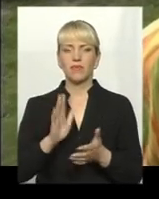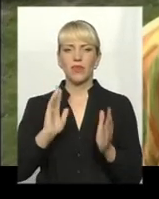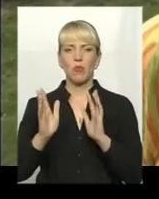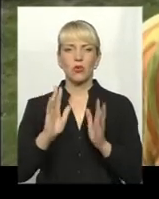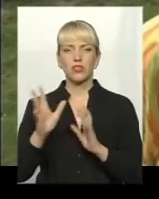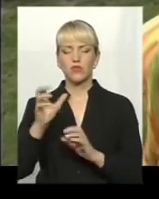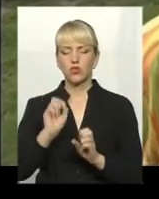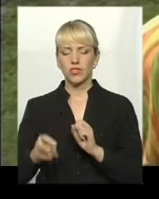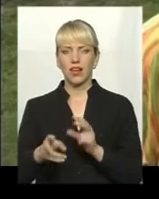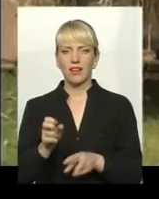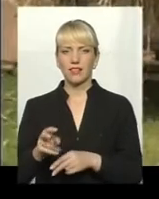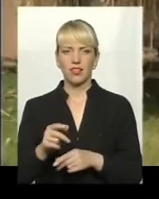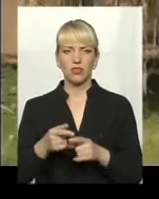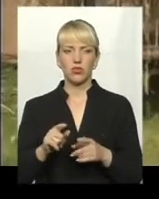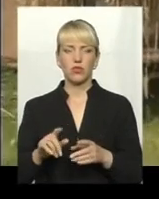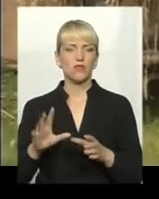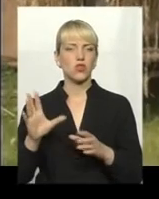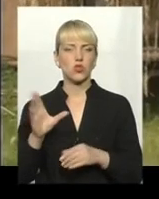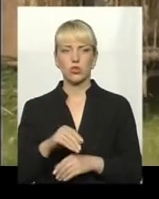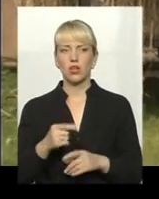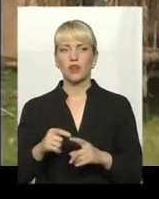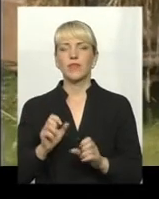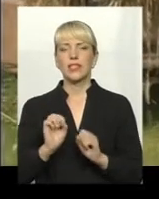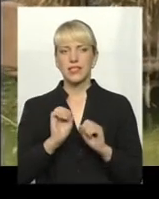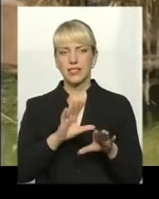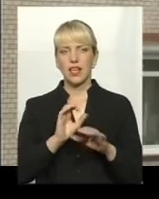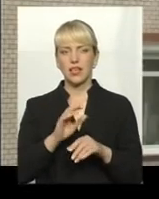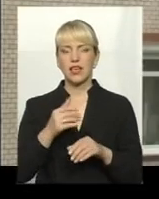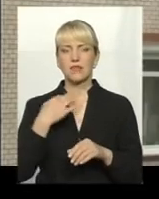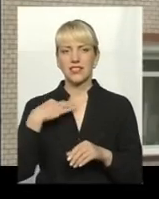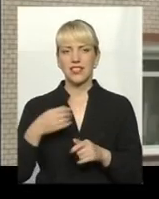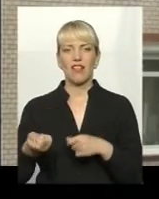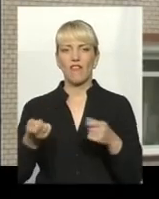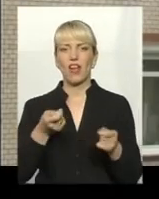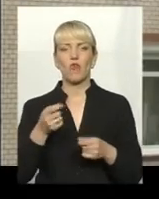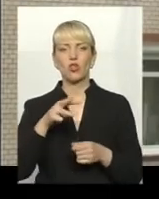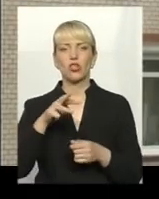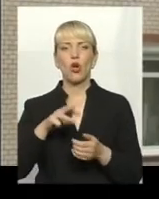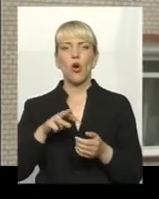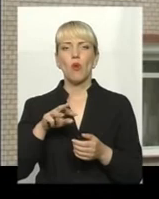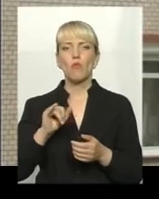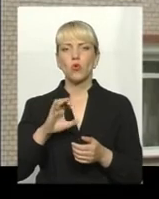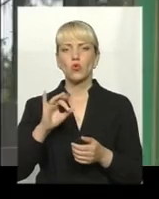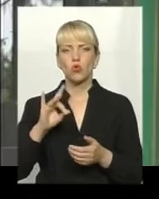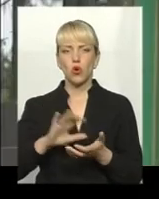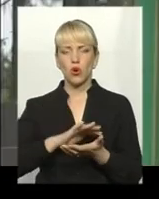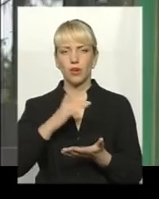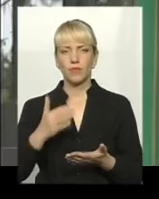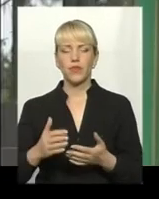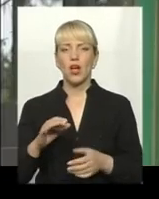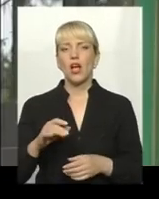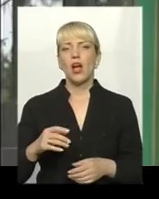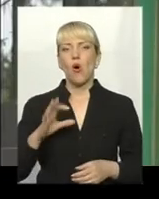закидано, все абсолютно. Здаю, то син вивозить туди на мусорку. Утім, для Олешинської сільської ради, що об'єднує чотири